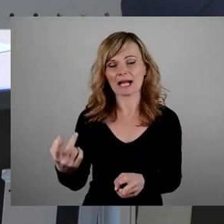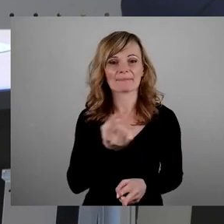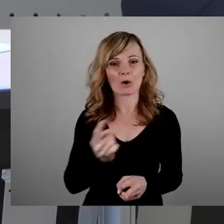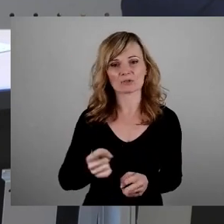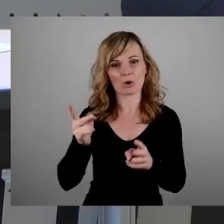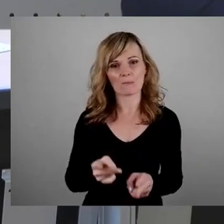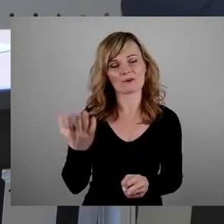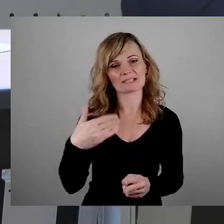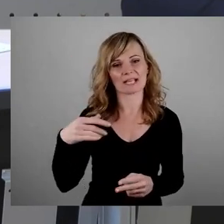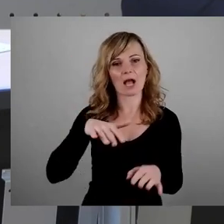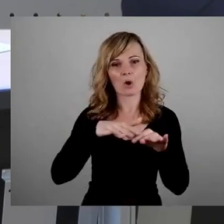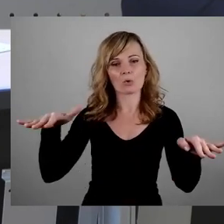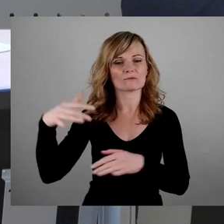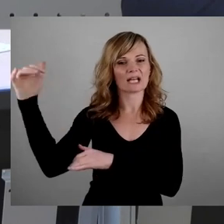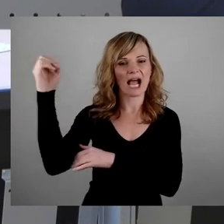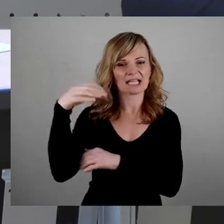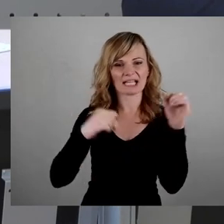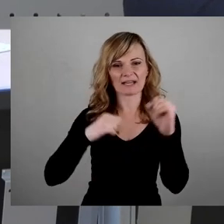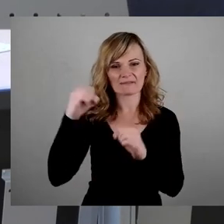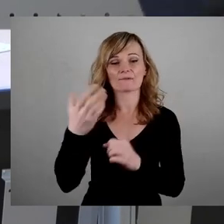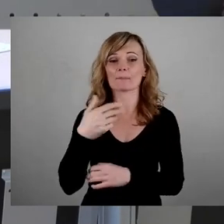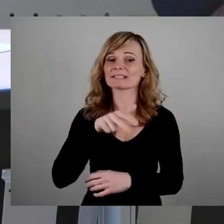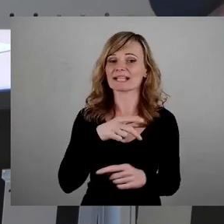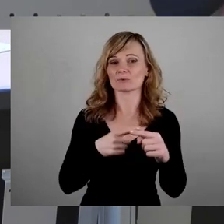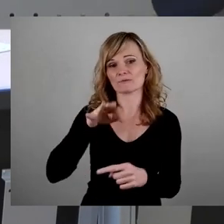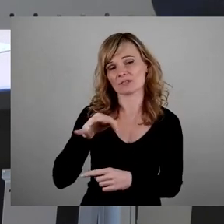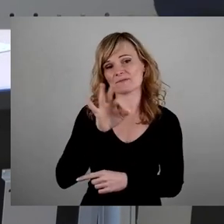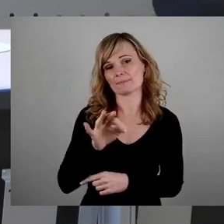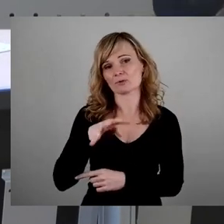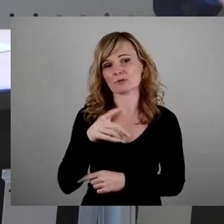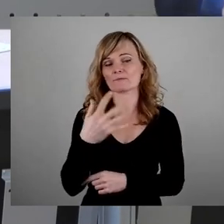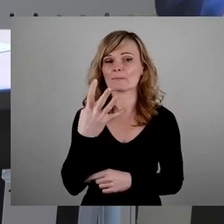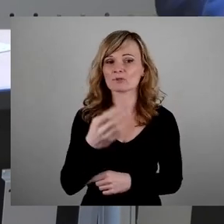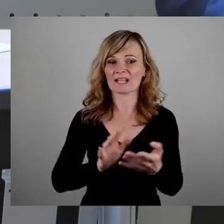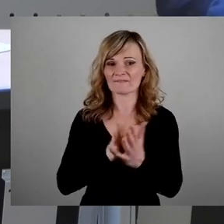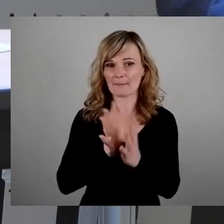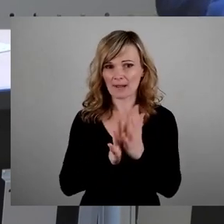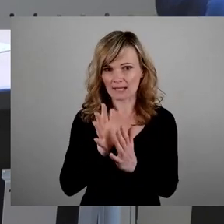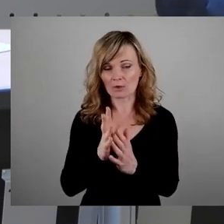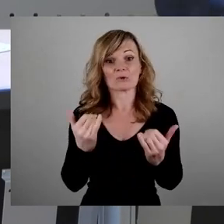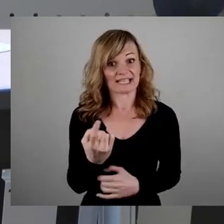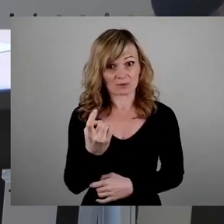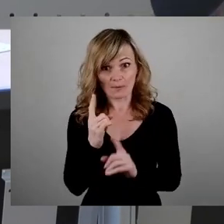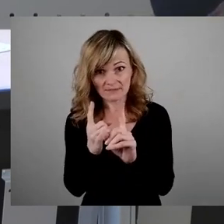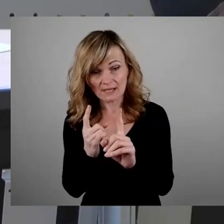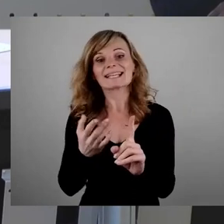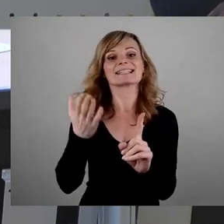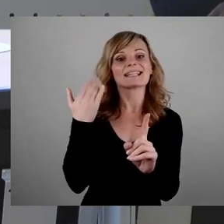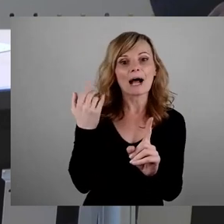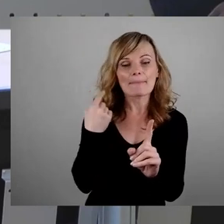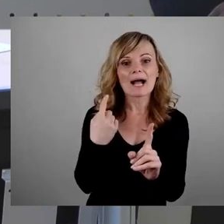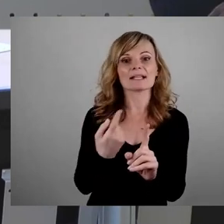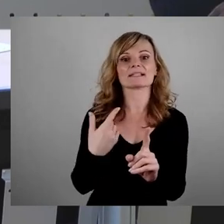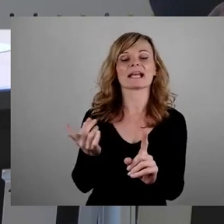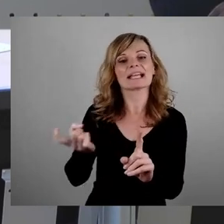Luftangriffe des 13. und 14. Februar 1945 verbrannt. Jetzt kommt es. Damals kehrte der Schrecken des